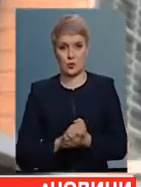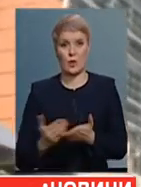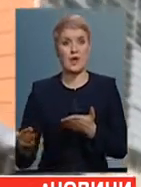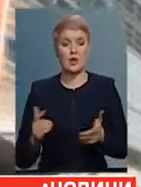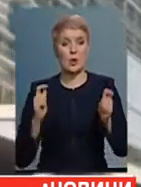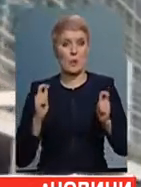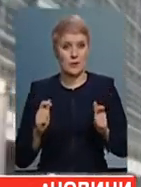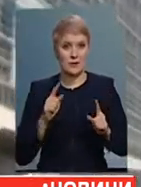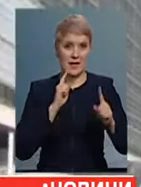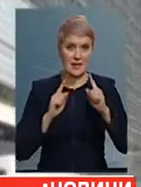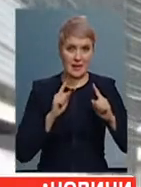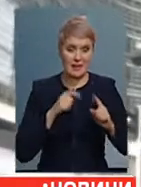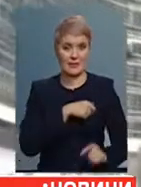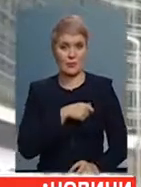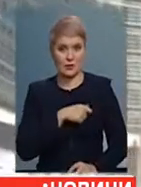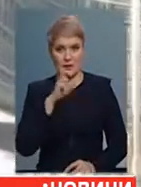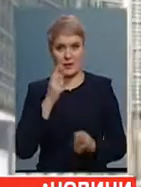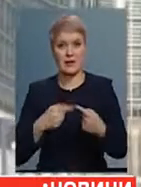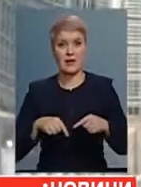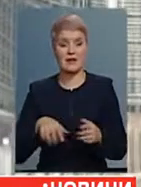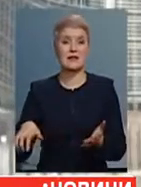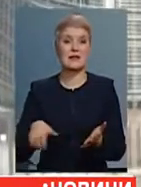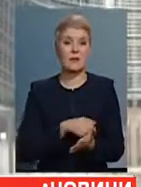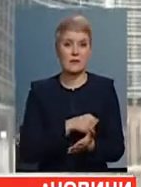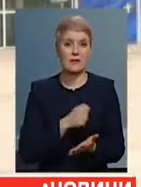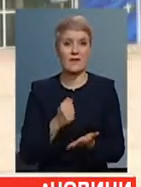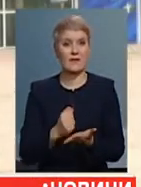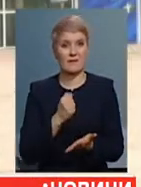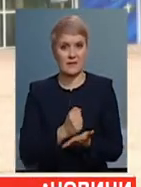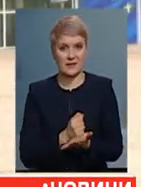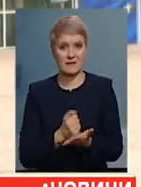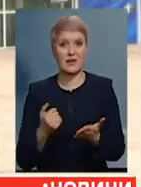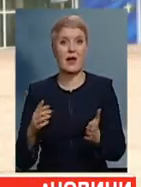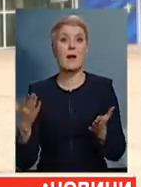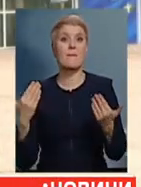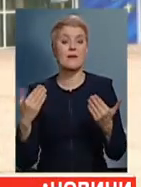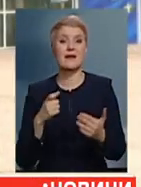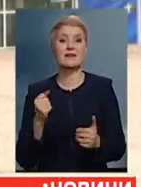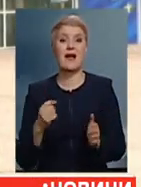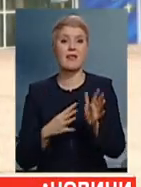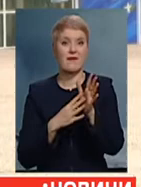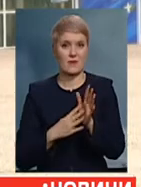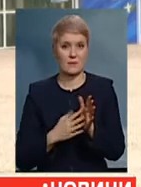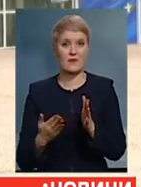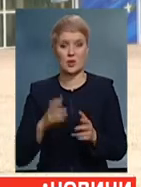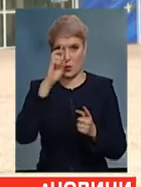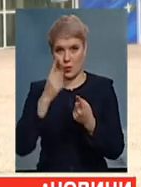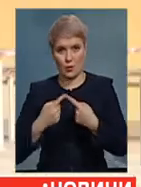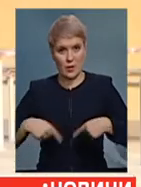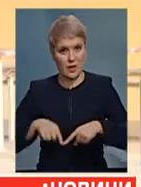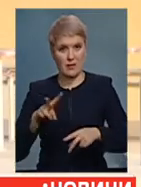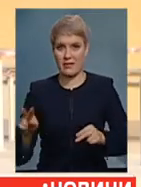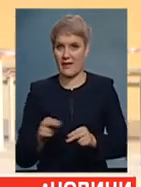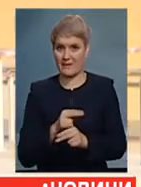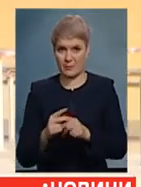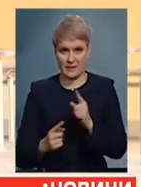депутати і Рада ЄС, країну позбавлять візових пільг на 9 місяців. Якщо за цей термін країна не виправиться, заборону запровадять